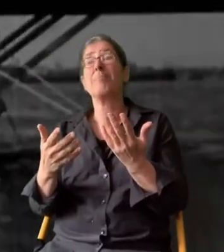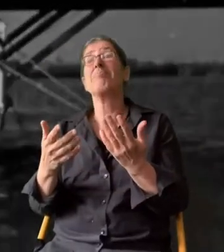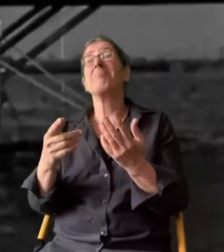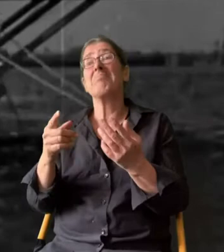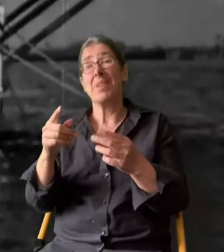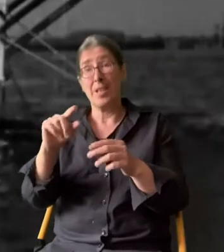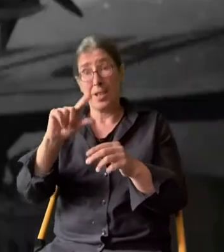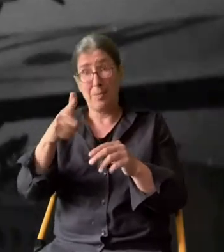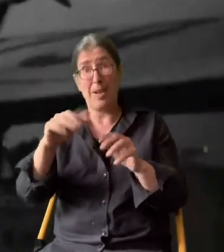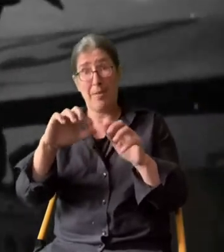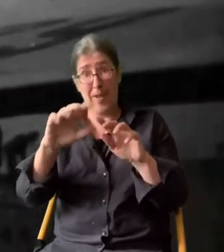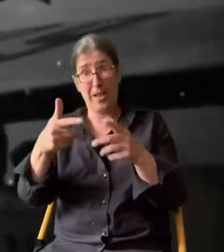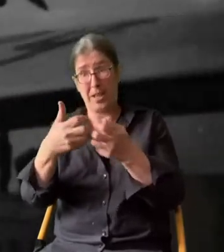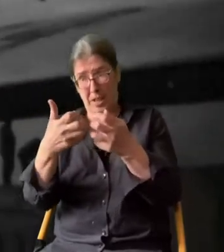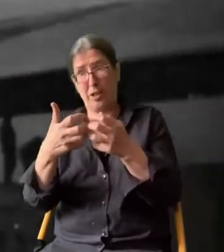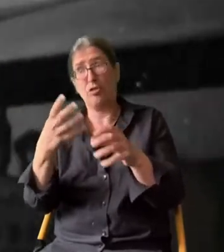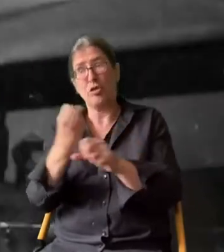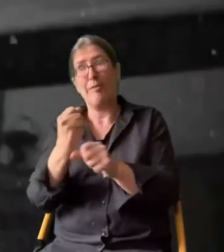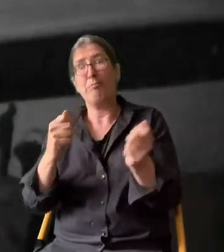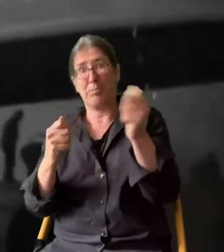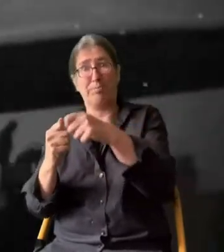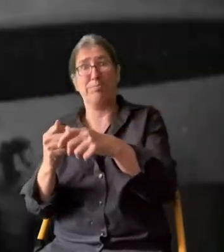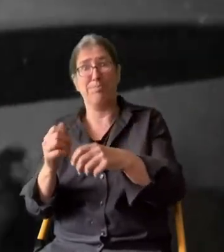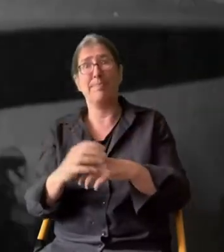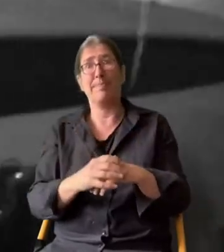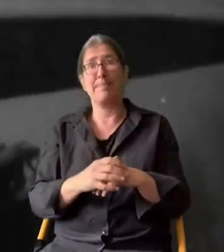der erst nach dem Zweiten Weltkrieg gebrochen wird.